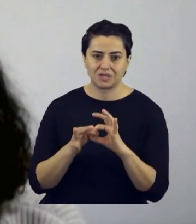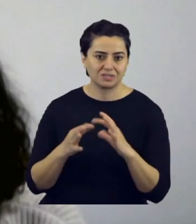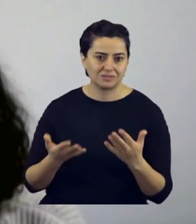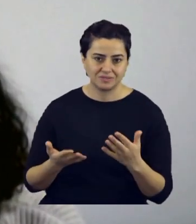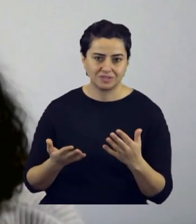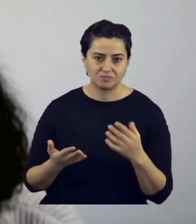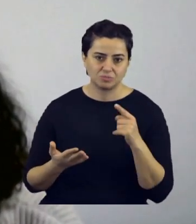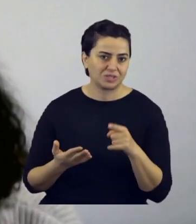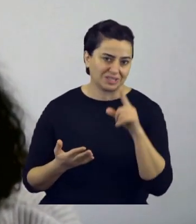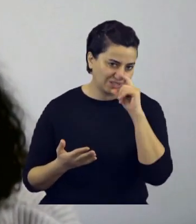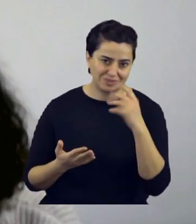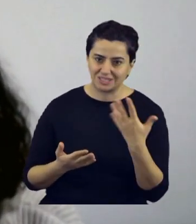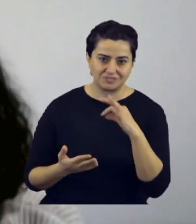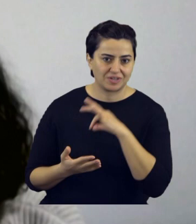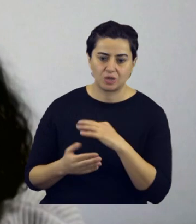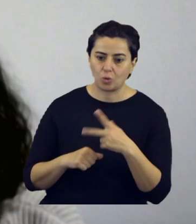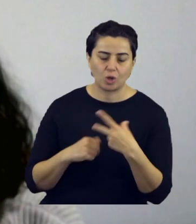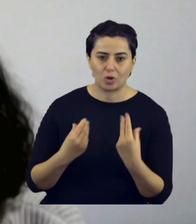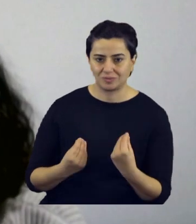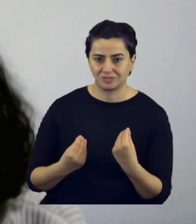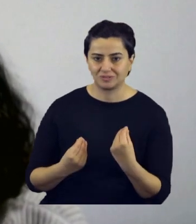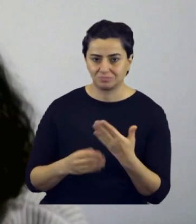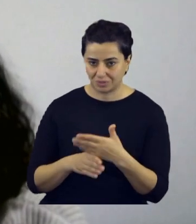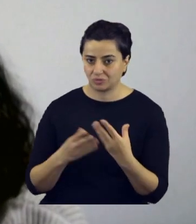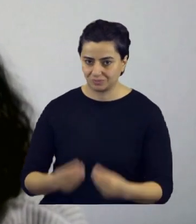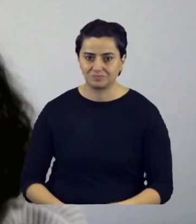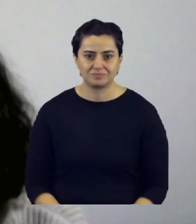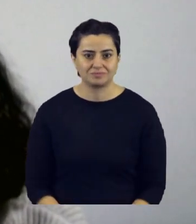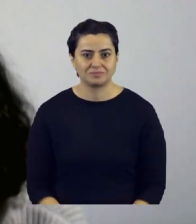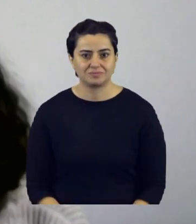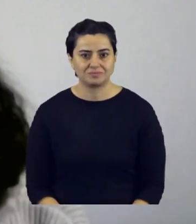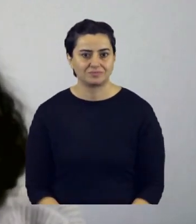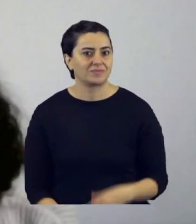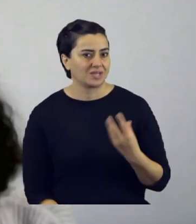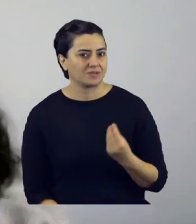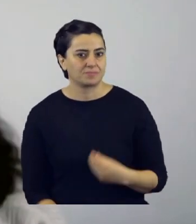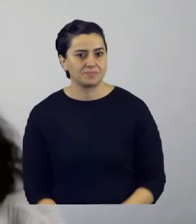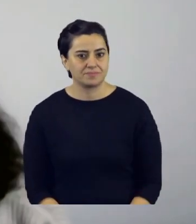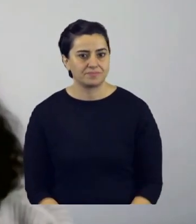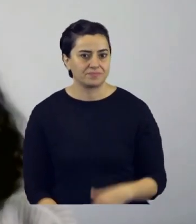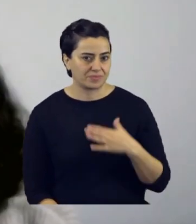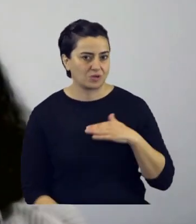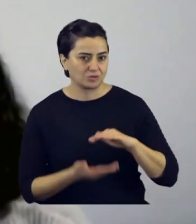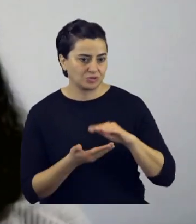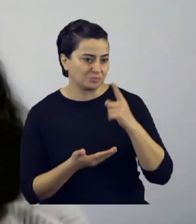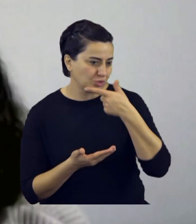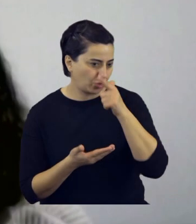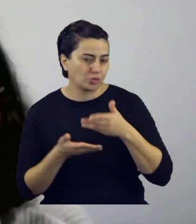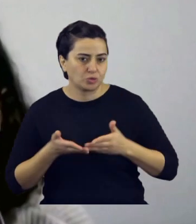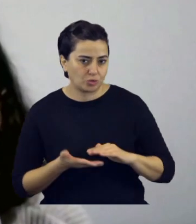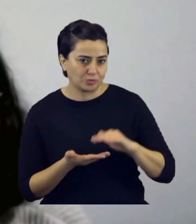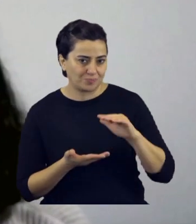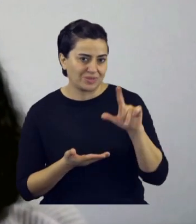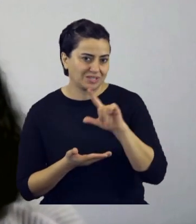ve bunun kime nasıl örnek oluşturabileceğini paylaşır mısın bizimle? Tabii. Ben küçük bir köyde